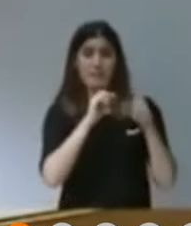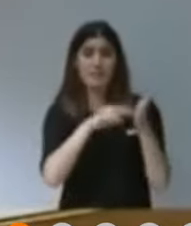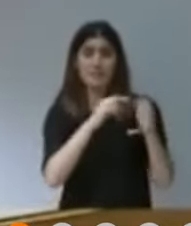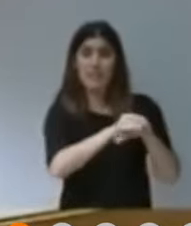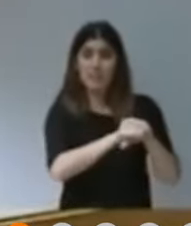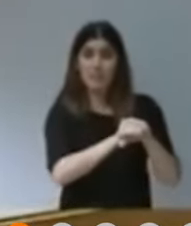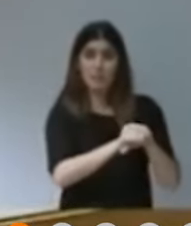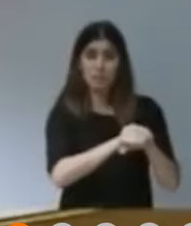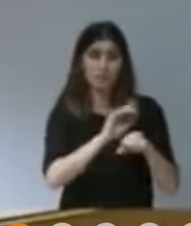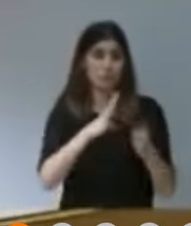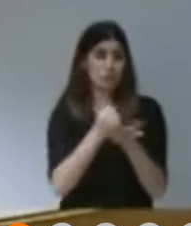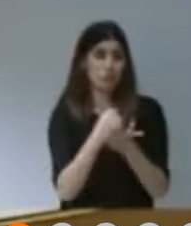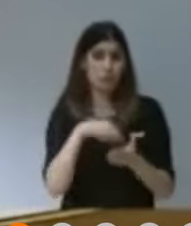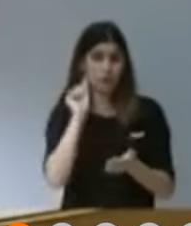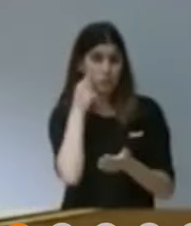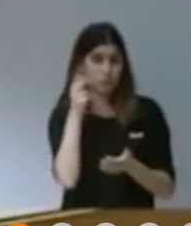que hem sentit tots,